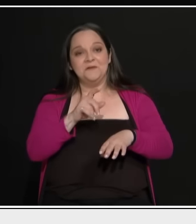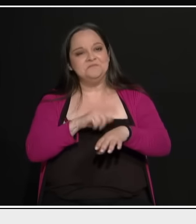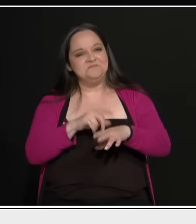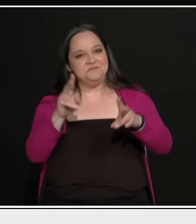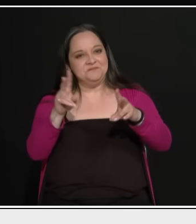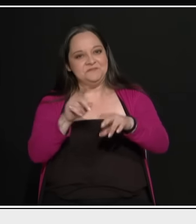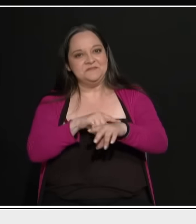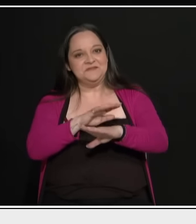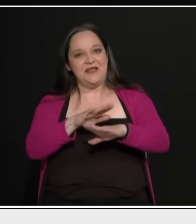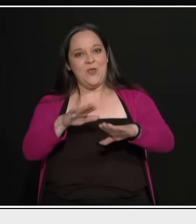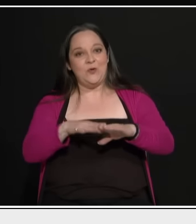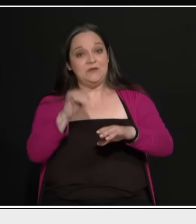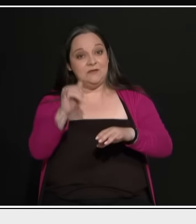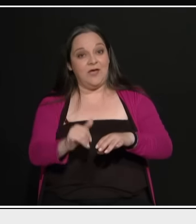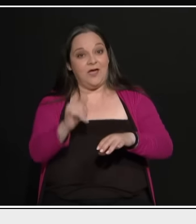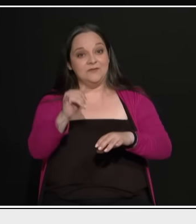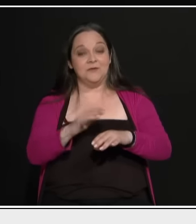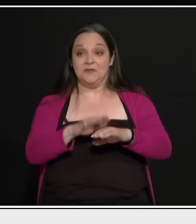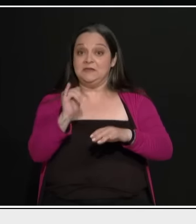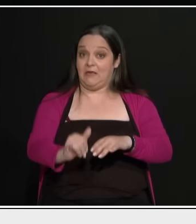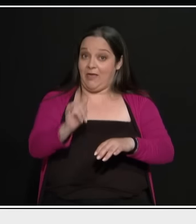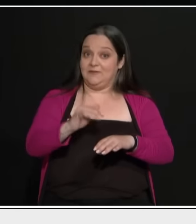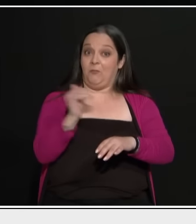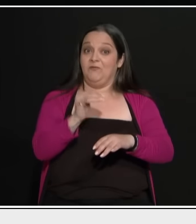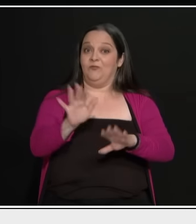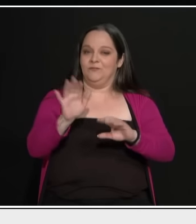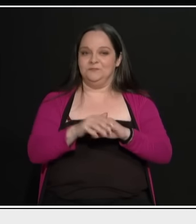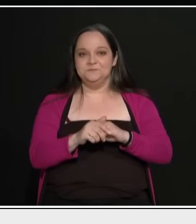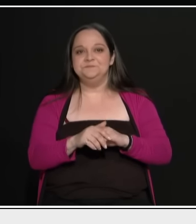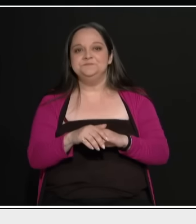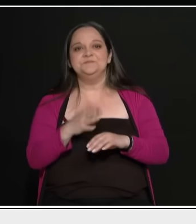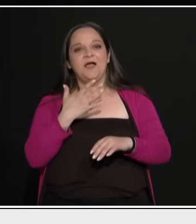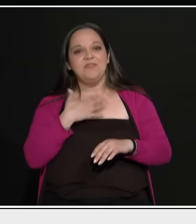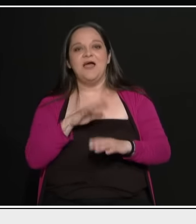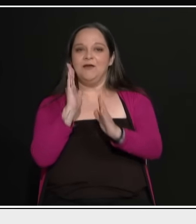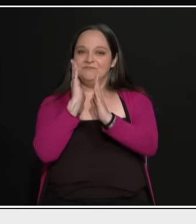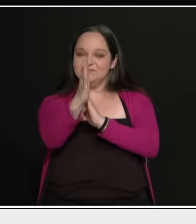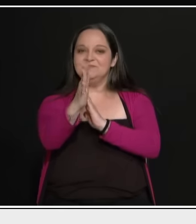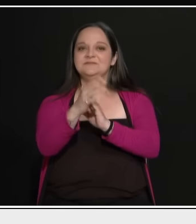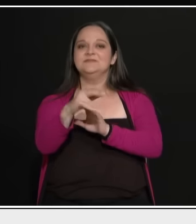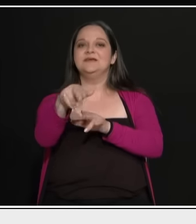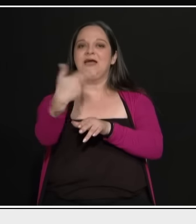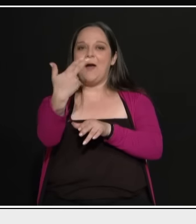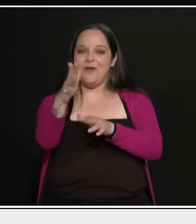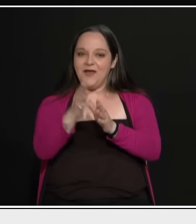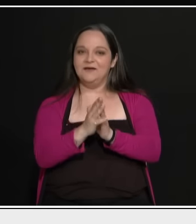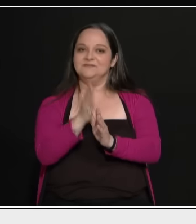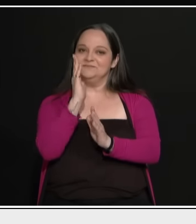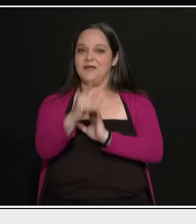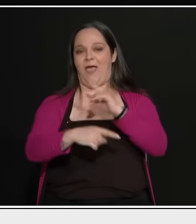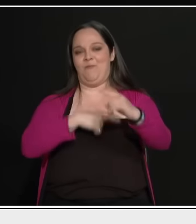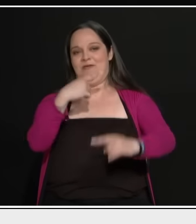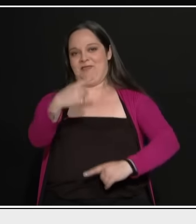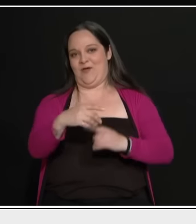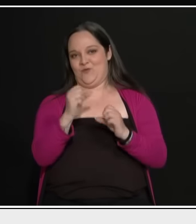του 45 λεπτά. Σιγά σιγά. Κάποια λεπτά. Θέλω να απευθυνθείτε αδιαμεσολάβητα κοιτώντας την κάμερα. Έμπειρος είστε